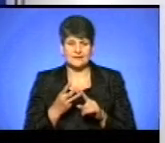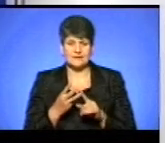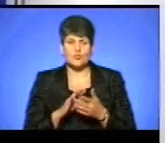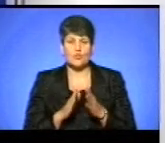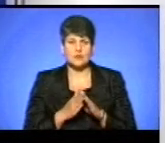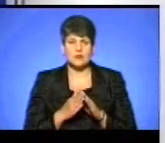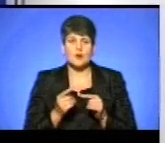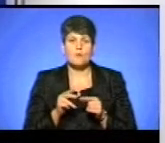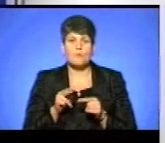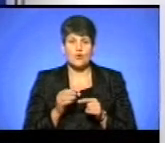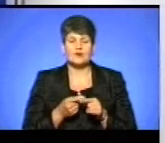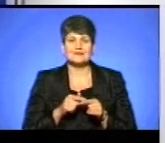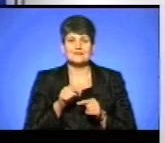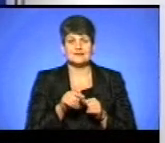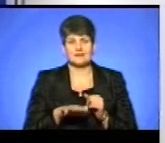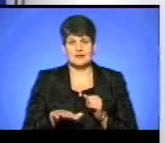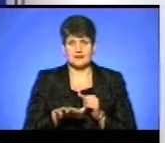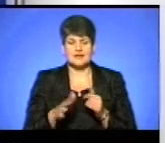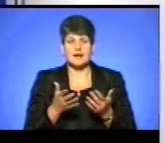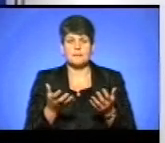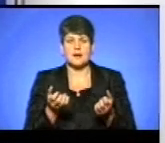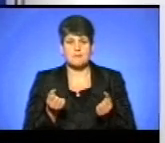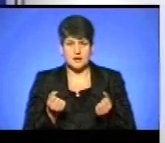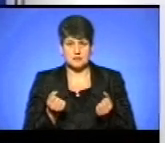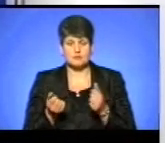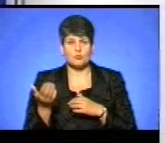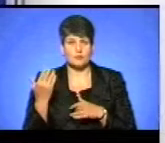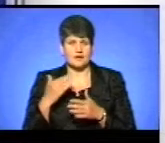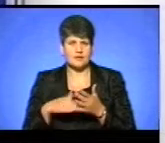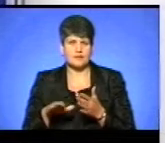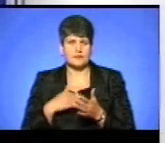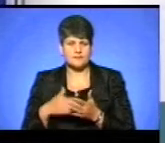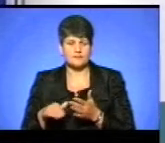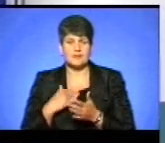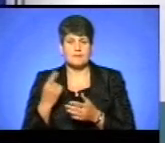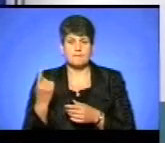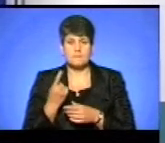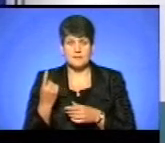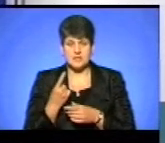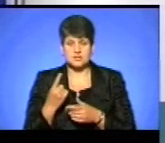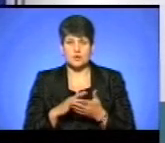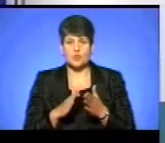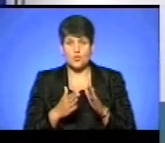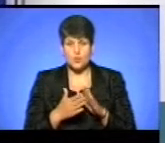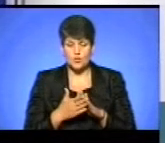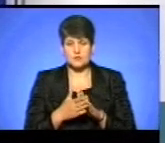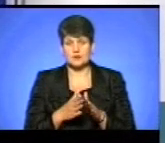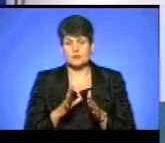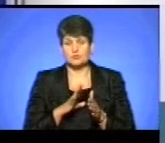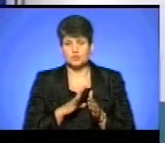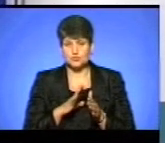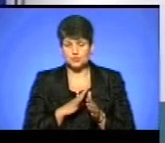цій ділянці, яка приймається, тому що попередність скасовувалася. Перша інвестиційна угода, я хочу всім нагадати, нашим